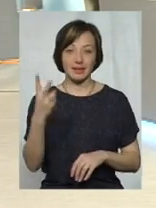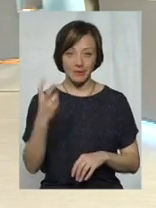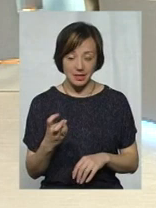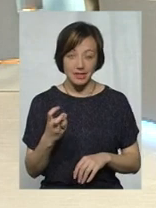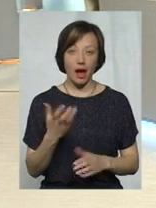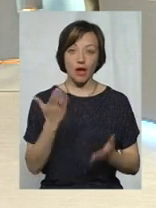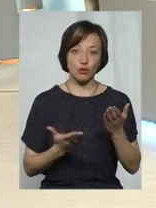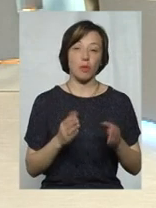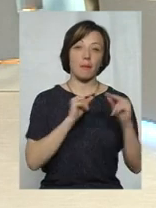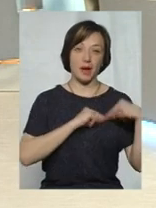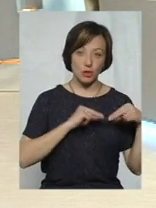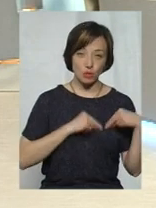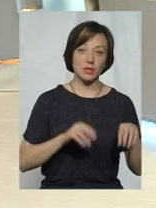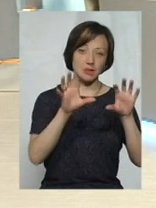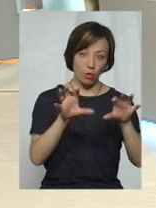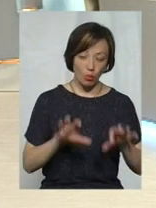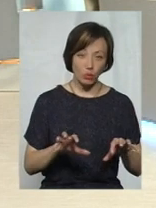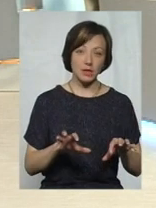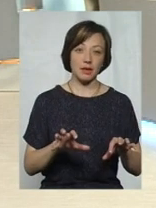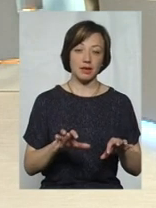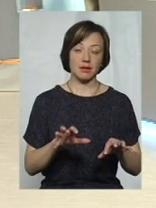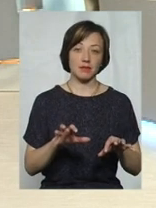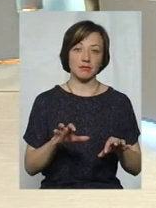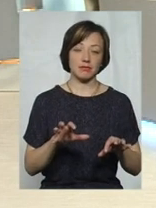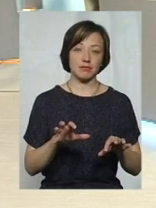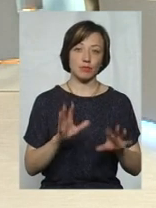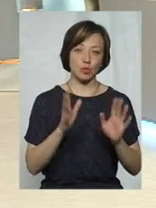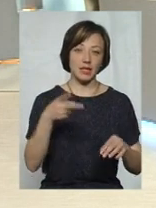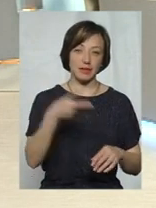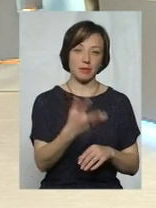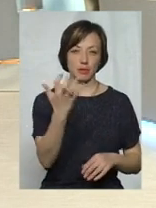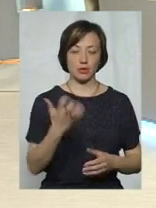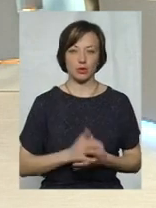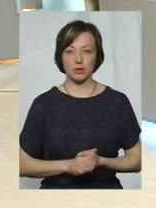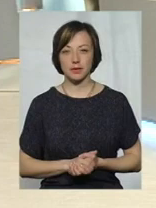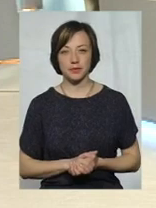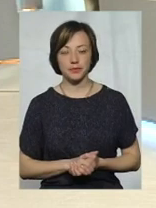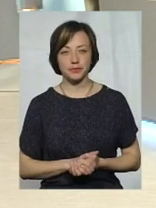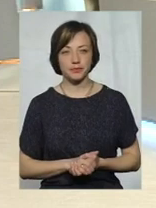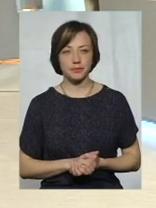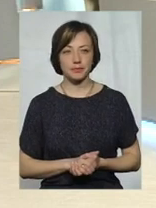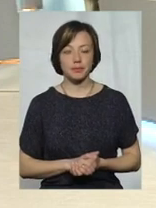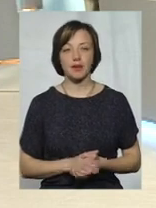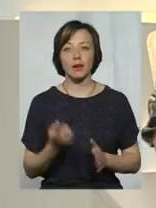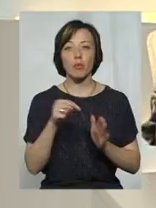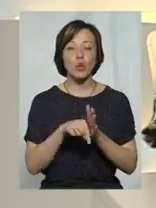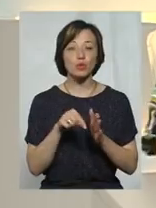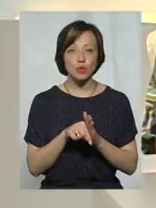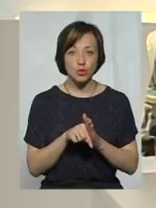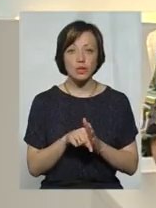знову ж таки 3200, якщо він працює легально, то такий дохід такої особи буде братися на рівні 2500 гривень. Тобто, по суті,